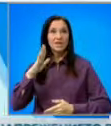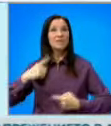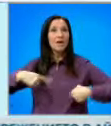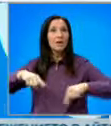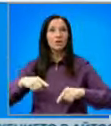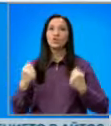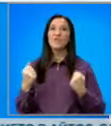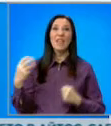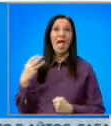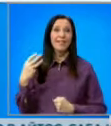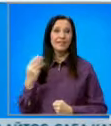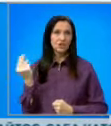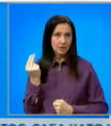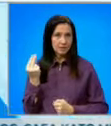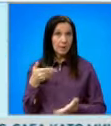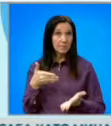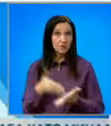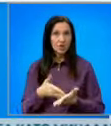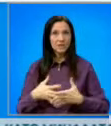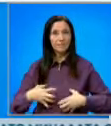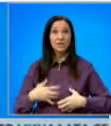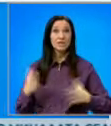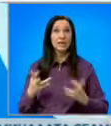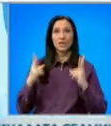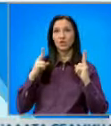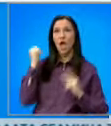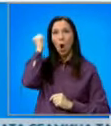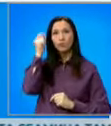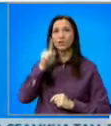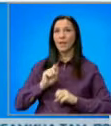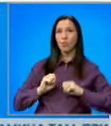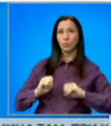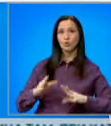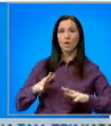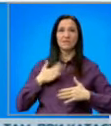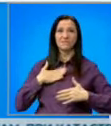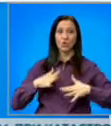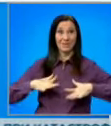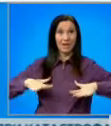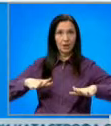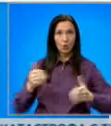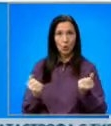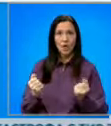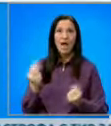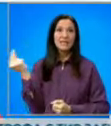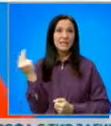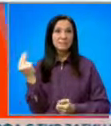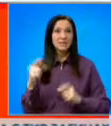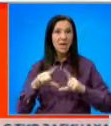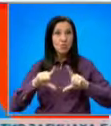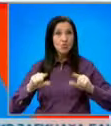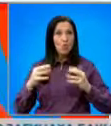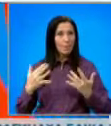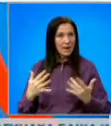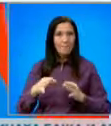етнически сърби. Повод за напрежението стана решението на Косово да не допуска на своя територия автомобили с сръбска регистрация. Мярка,